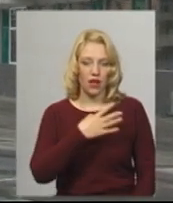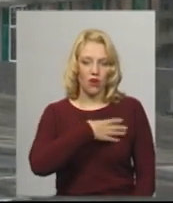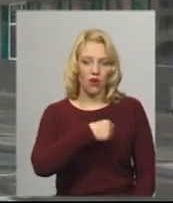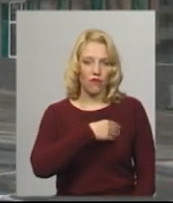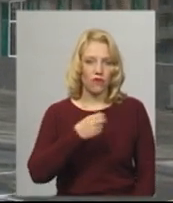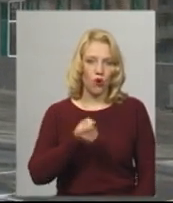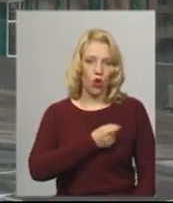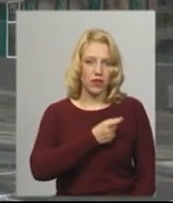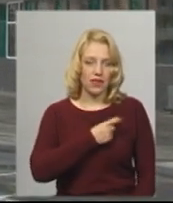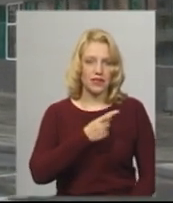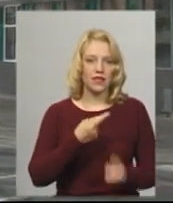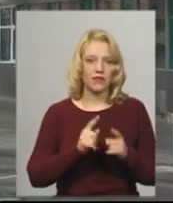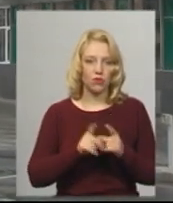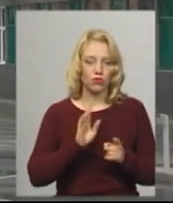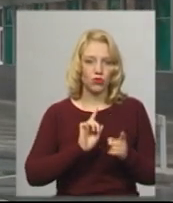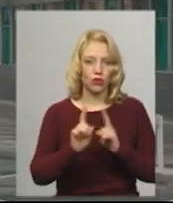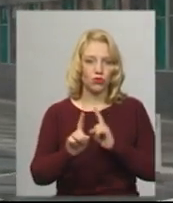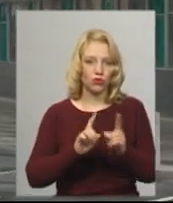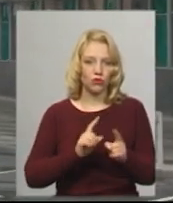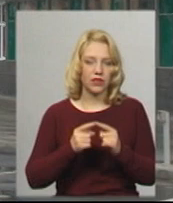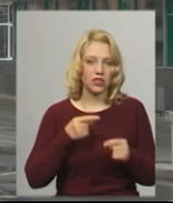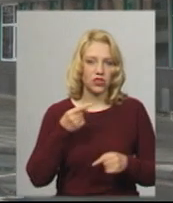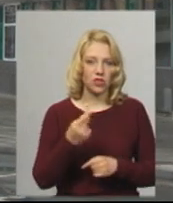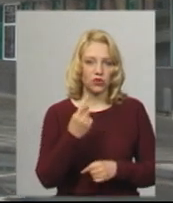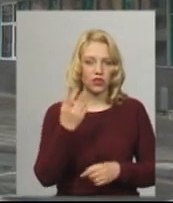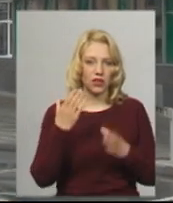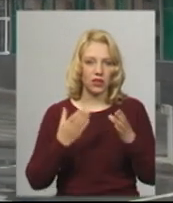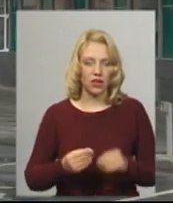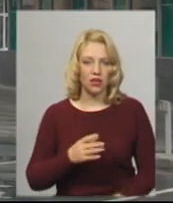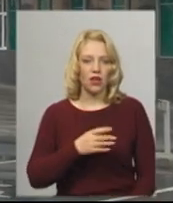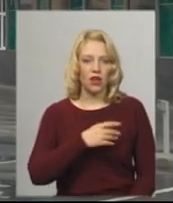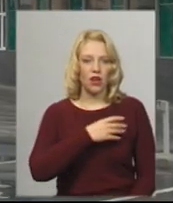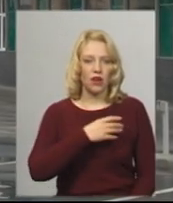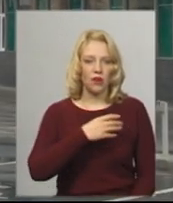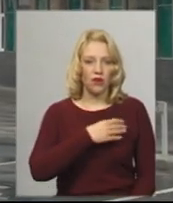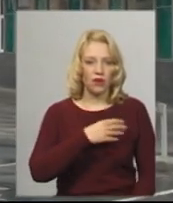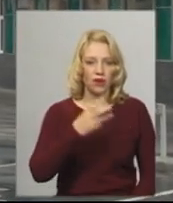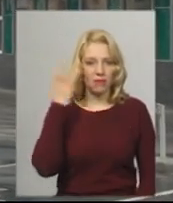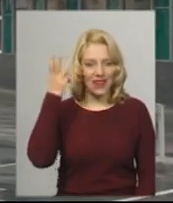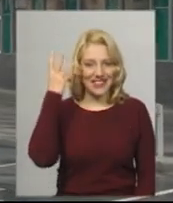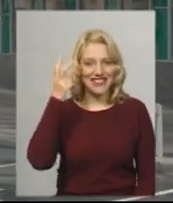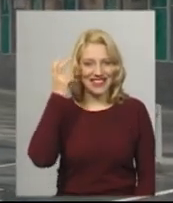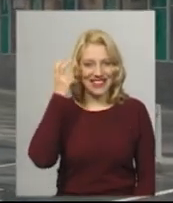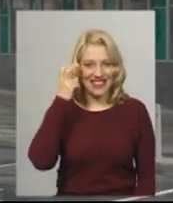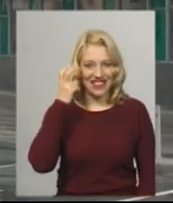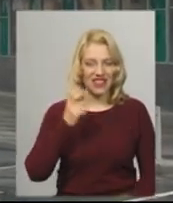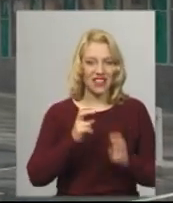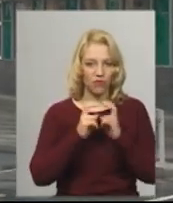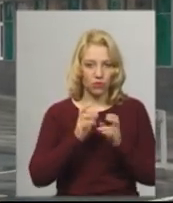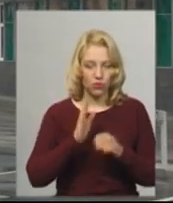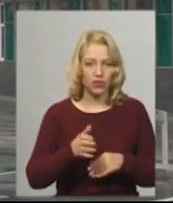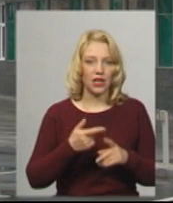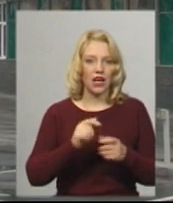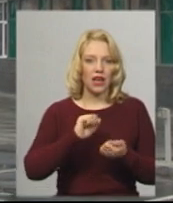буде курсувати через день поки що. Буде курсувати «Подільський експрес» 772 «Хмельницький Київ», поїзд 770